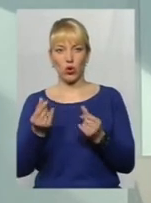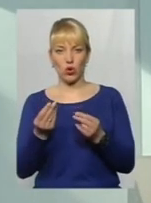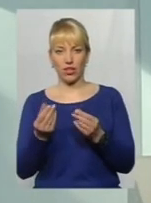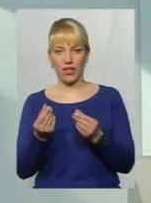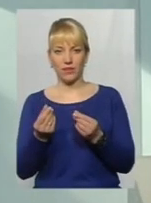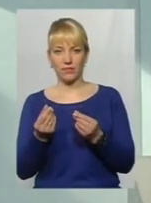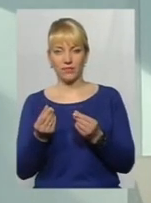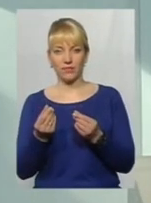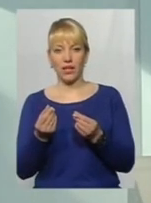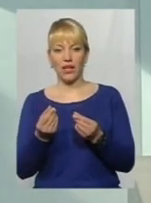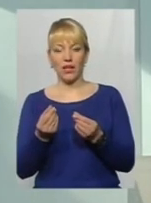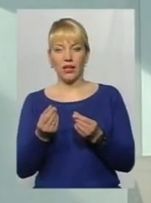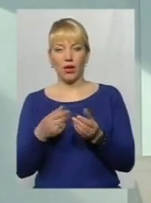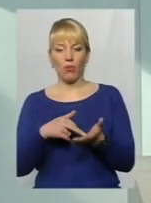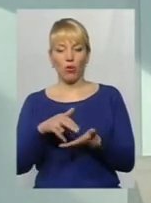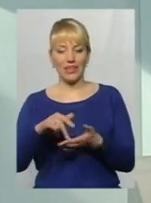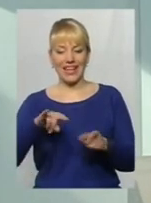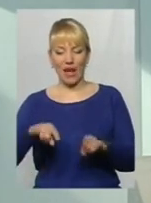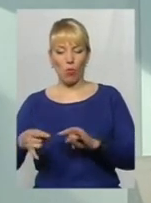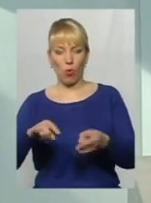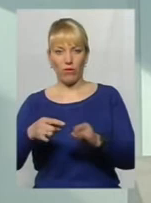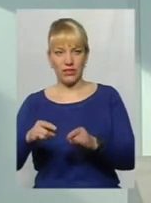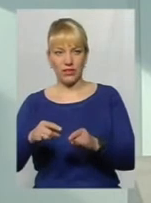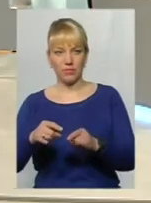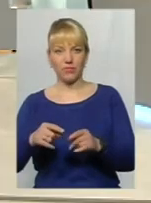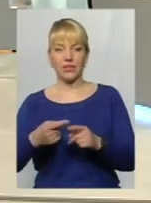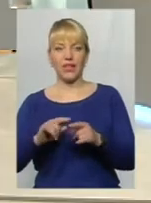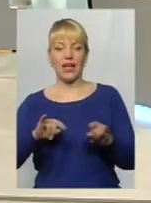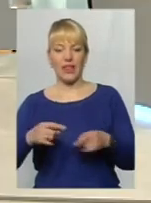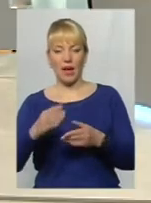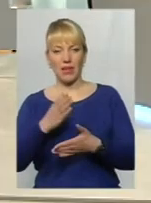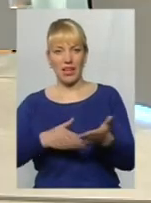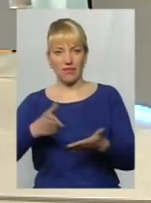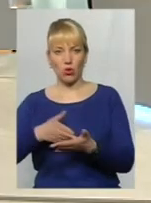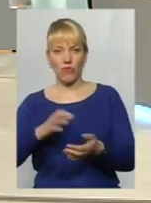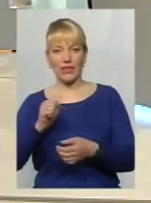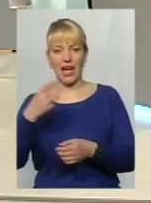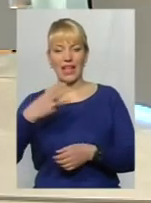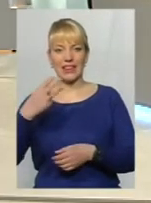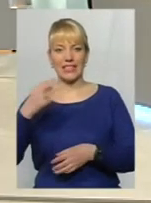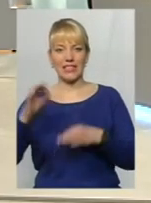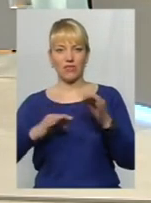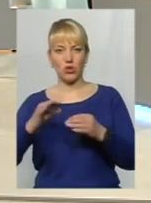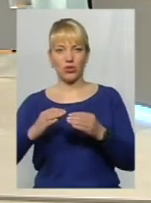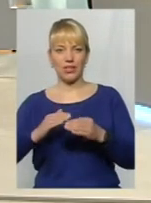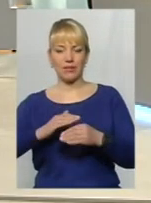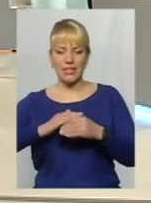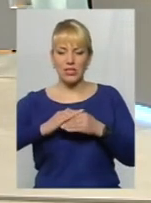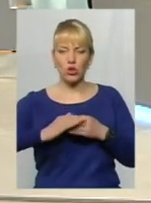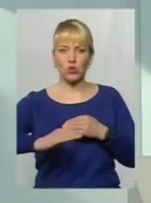пройти ямковість, ями поліквідовувати, а 30% суцільним методом